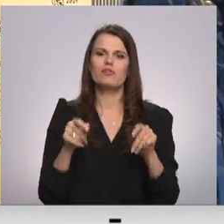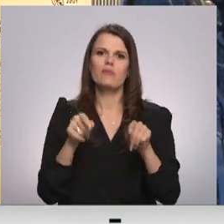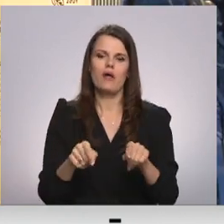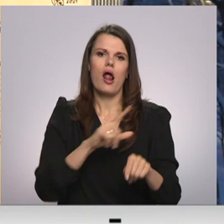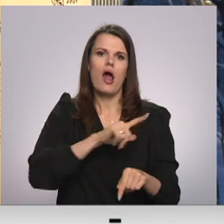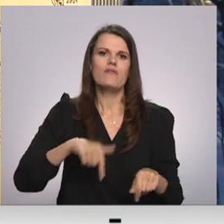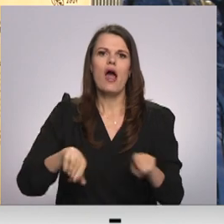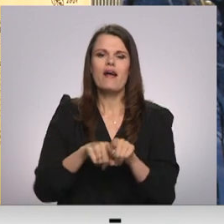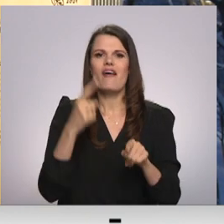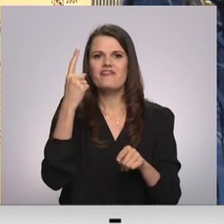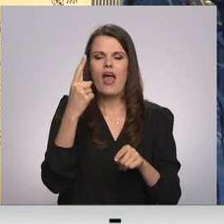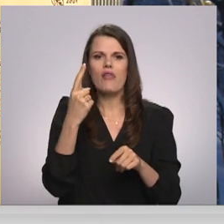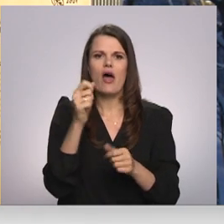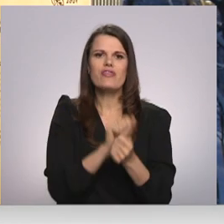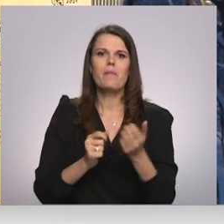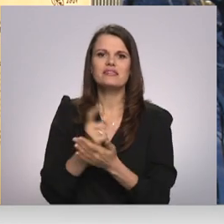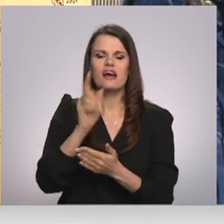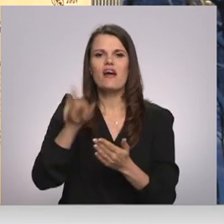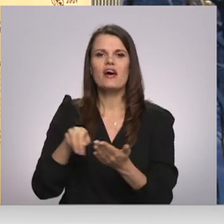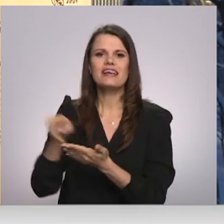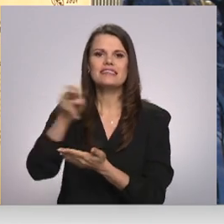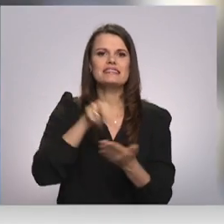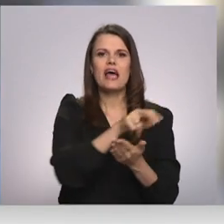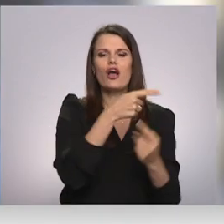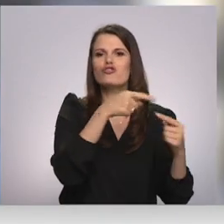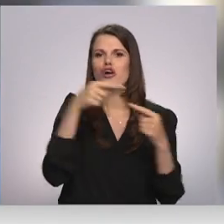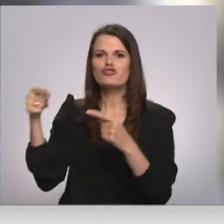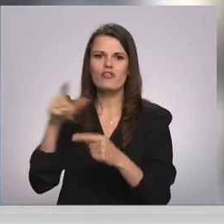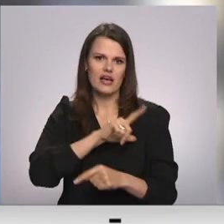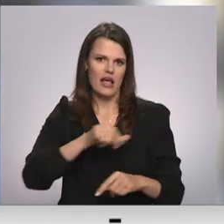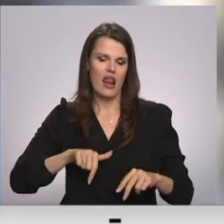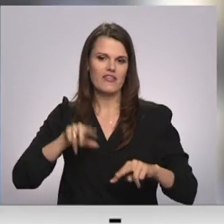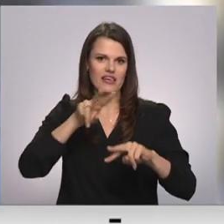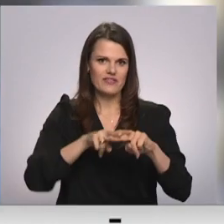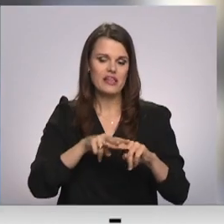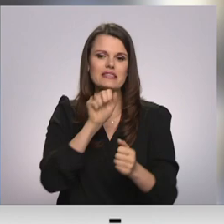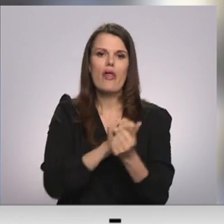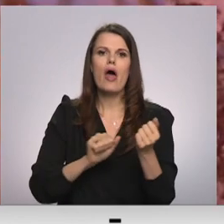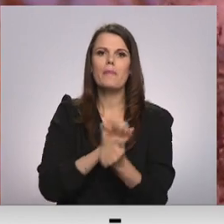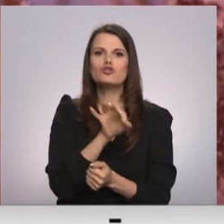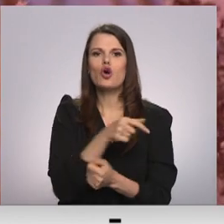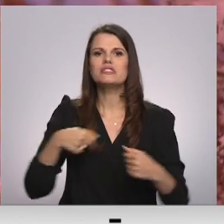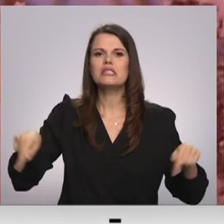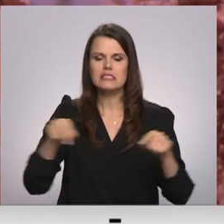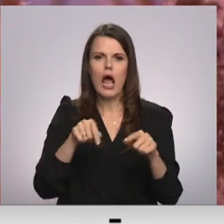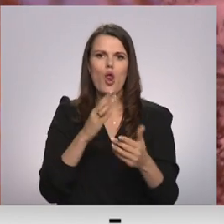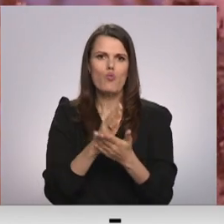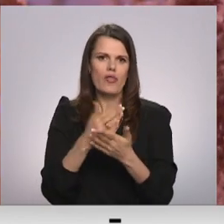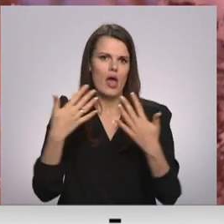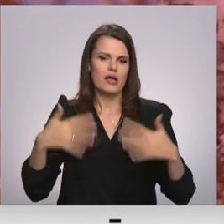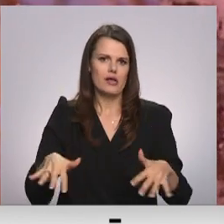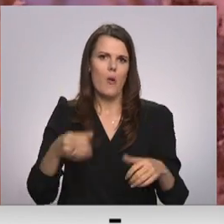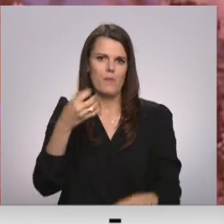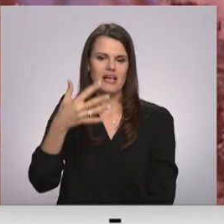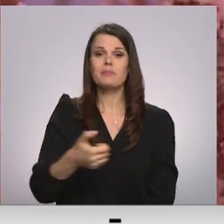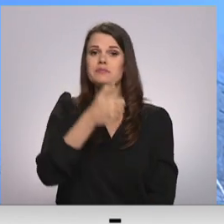vīnā dabas takā, kuru var cilvēki izstēgot dažādos latvijas vītos. Dabas koncertzāles aktivitātes norit jau vairāk nekā 15 gadus un tās